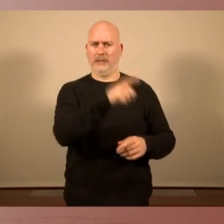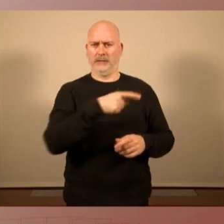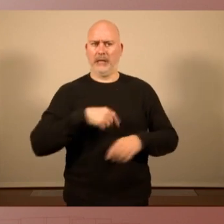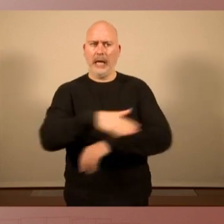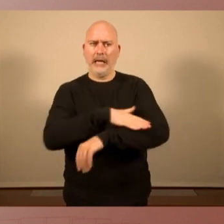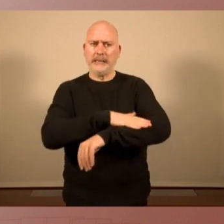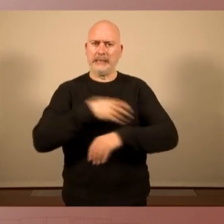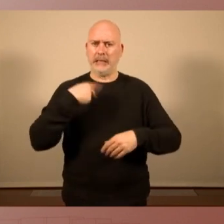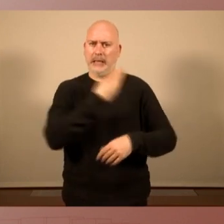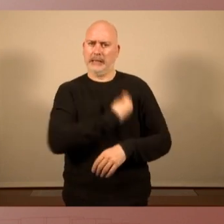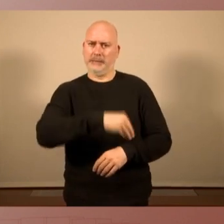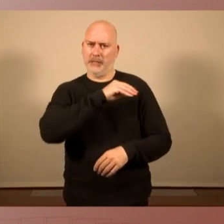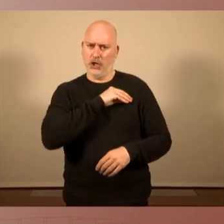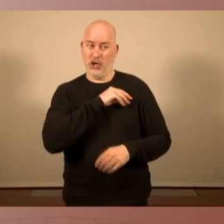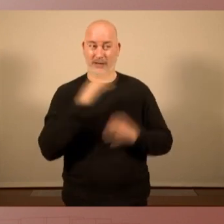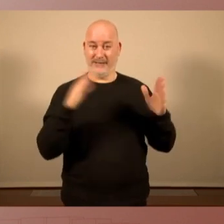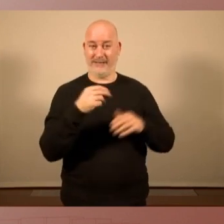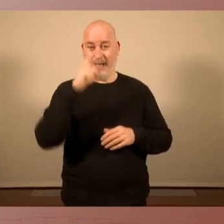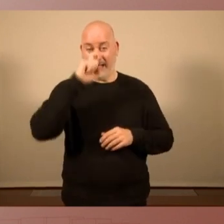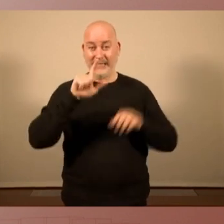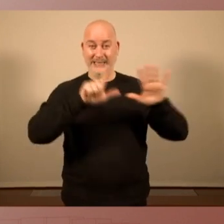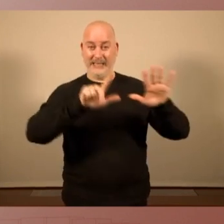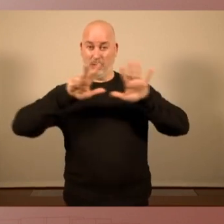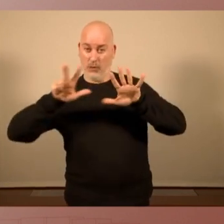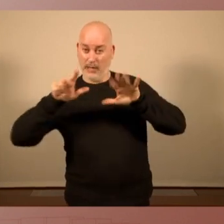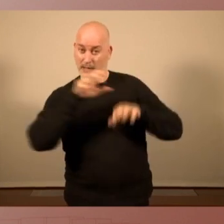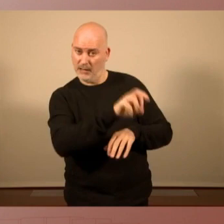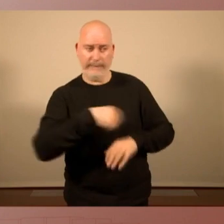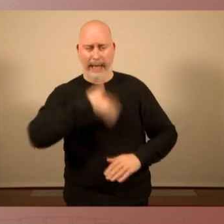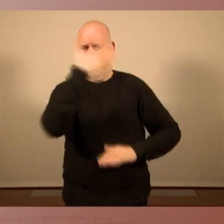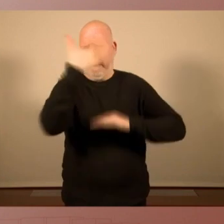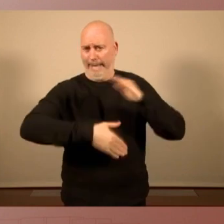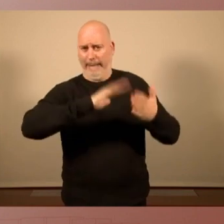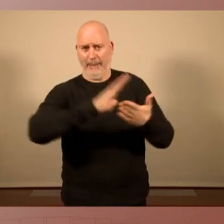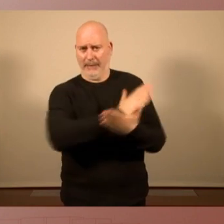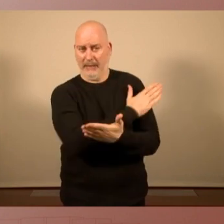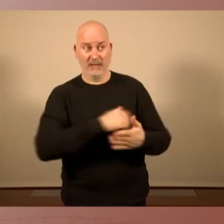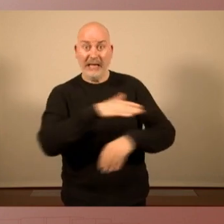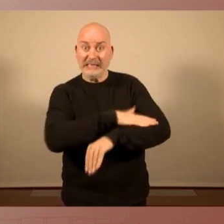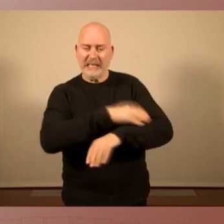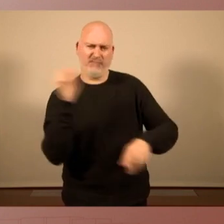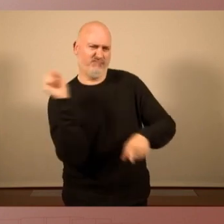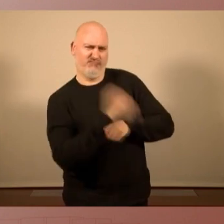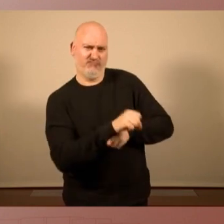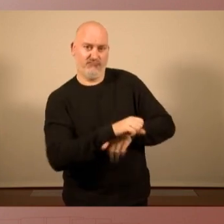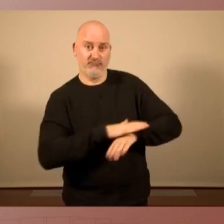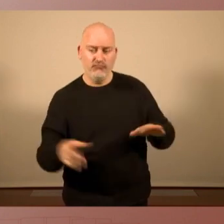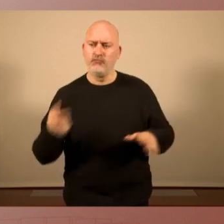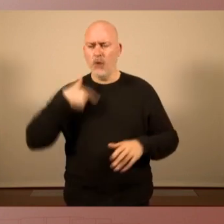espanyol, règim del 78, caduc i autoritari. Desobediència a l'estat i obediència als grans consensos de país.